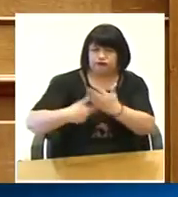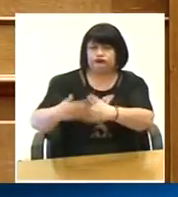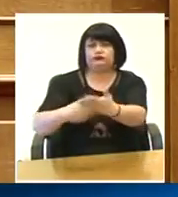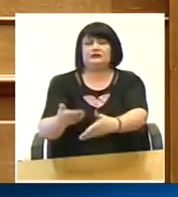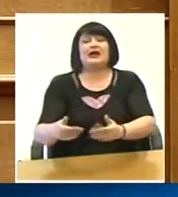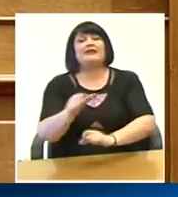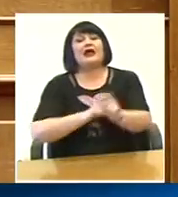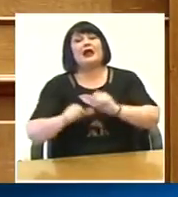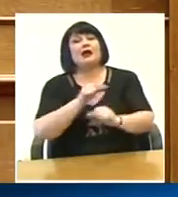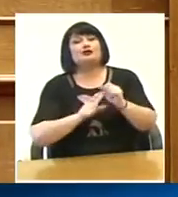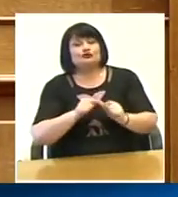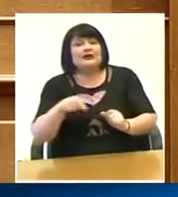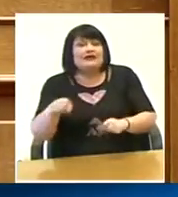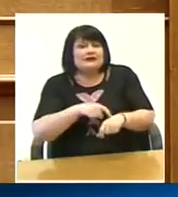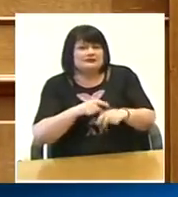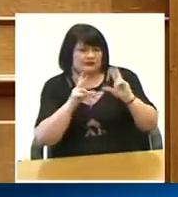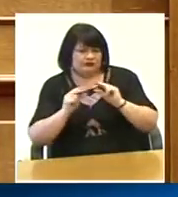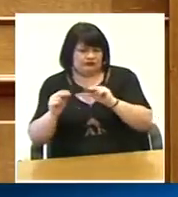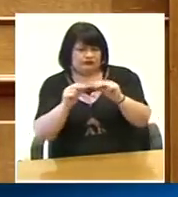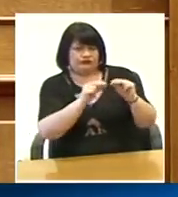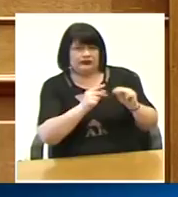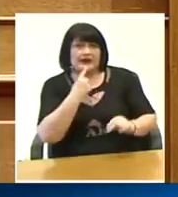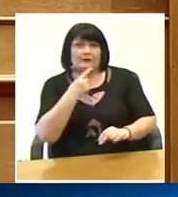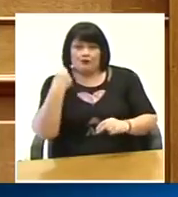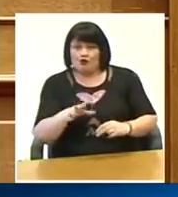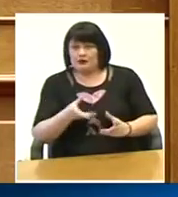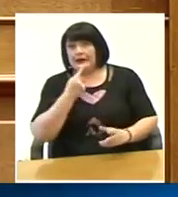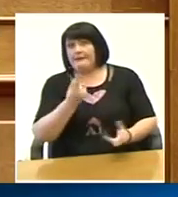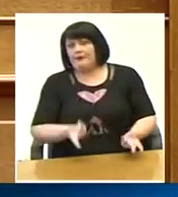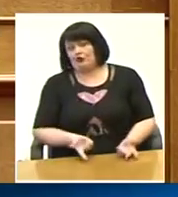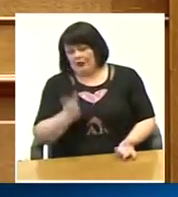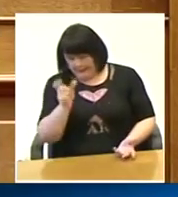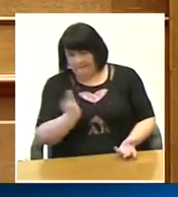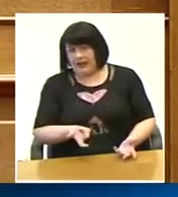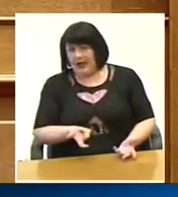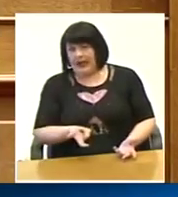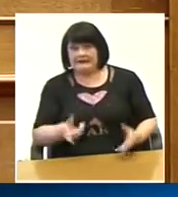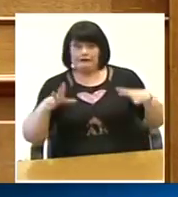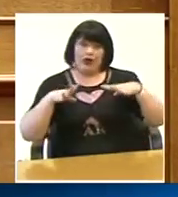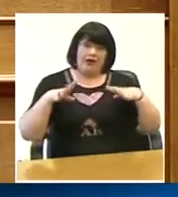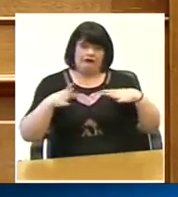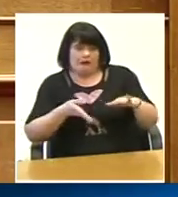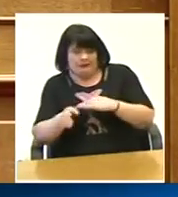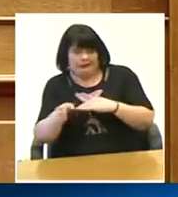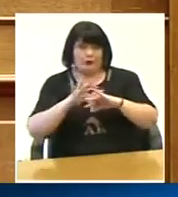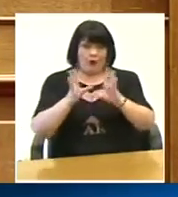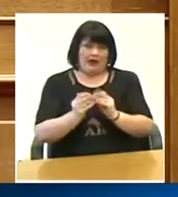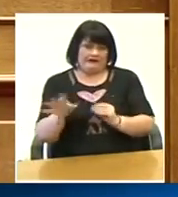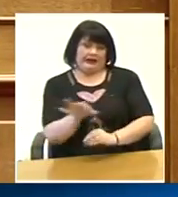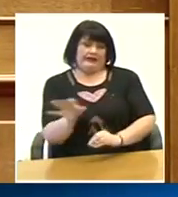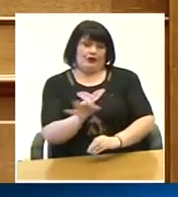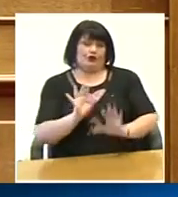έτσι δεν θα είχαμε όλοι αυτοί την κουβέντα μην πω καμιά άσχημη κουβέντα σε σχέση με το βολεύεται, κάνετε, μπίχνετε, δείχνετε γιατί εμείς